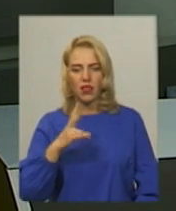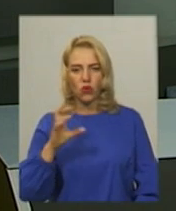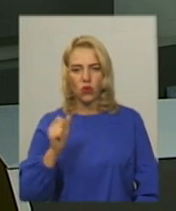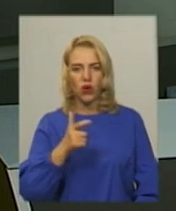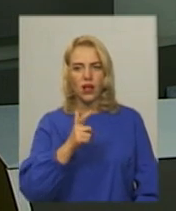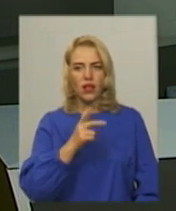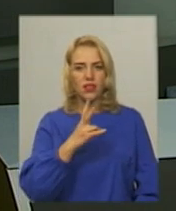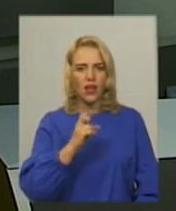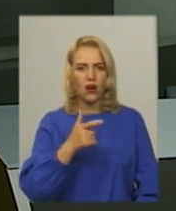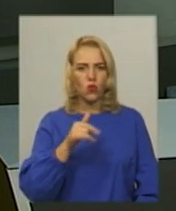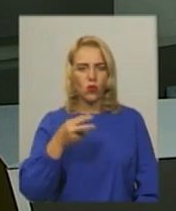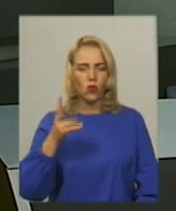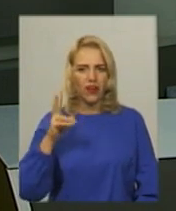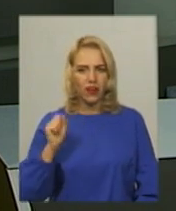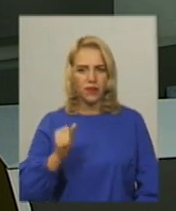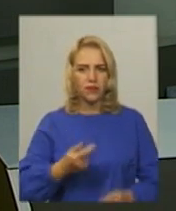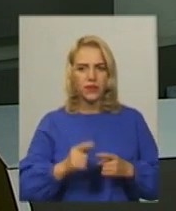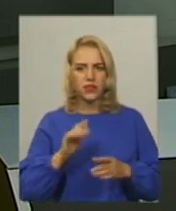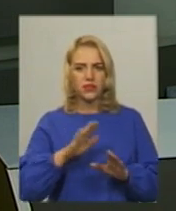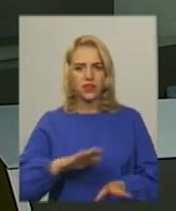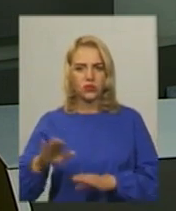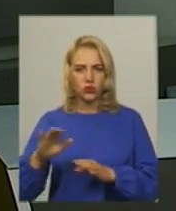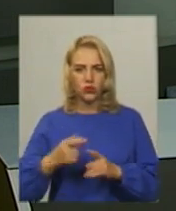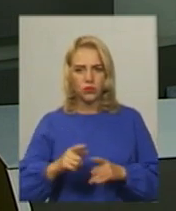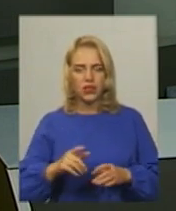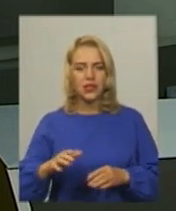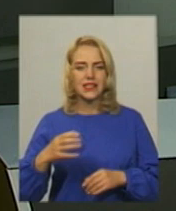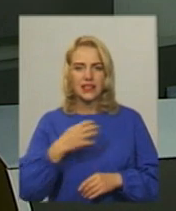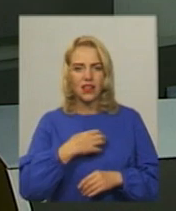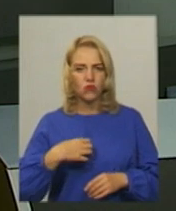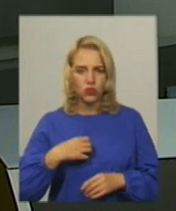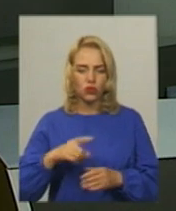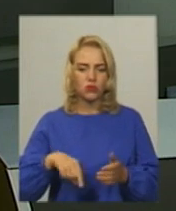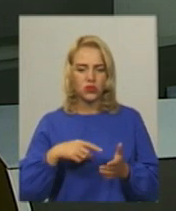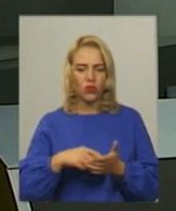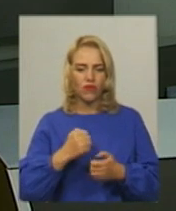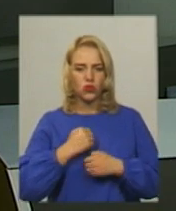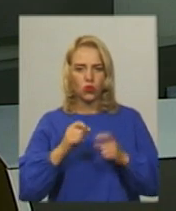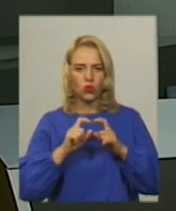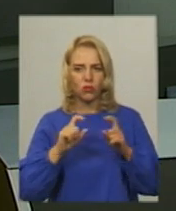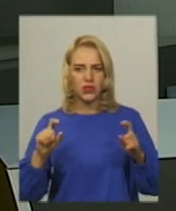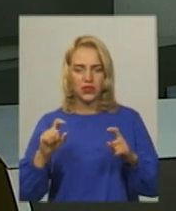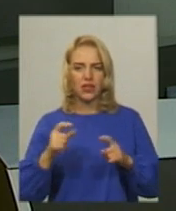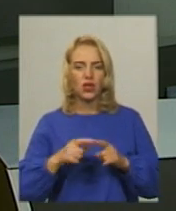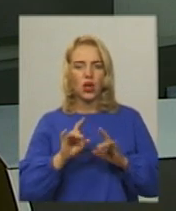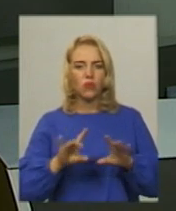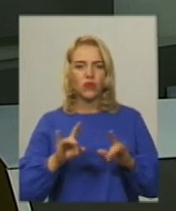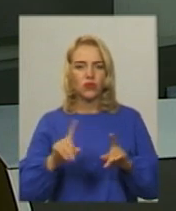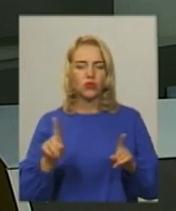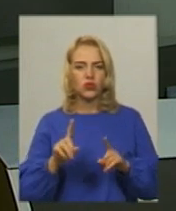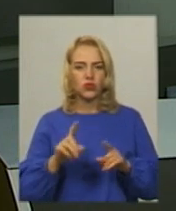Гуманюка Заступник військового комісара Славутського об'єднаного міського військового комісаріату майор Віталій Грабарчук повідомив